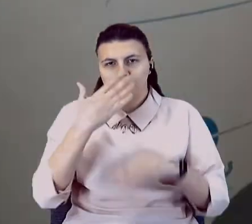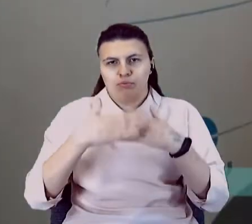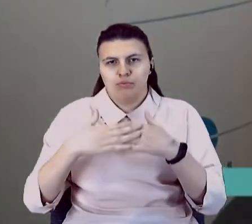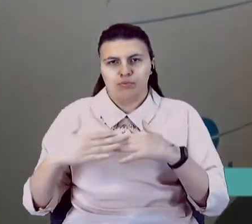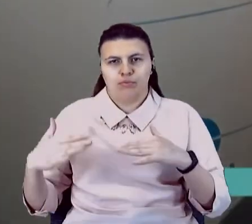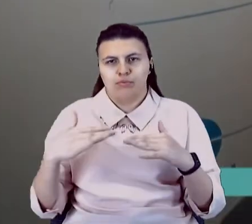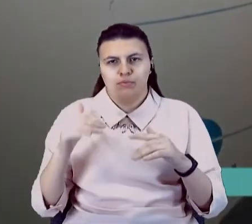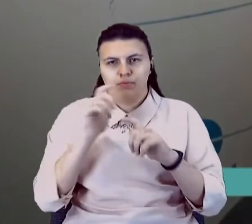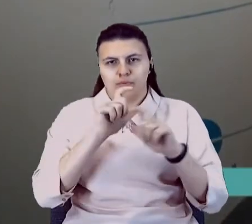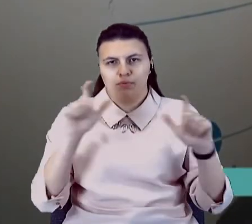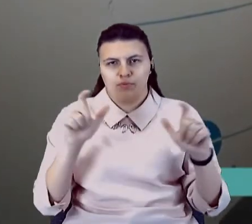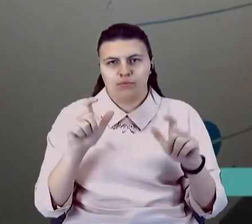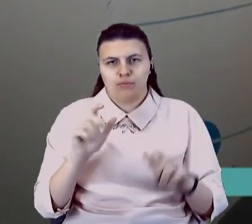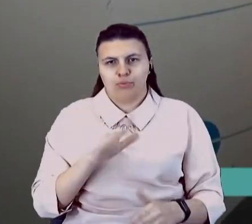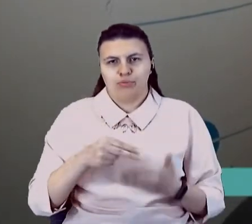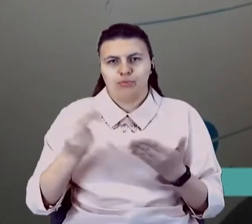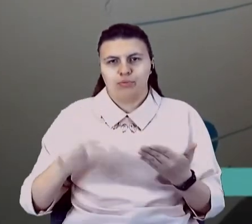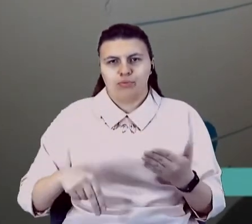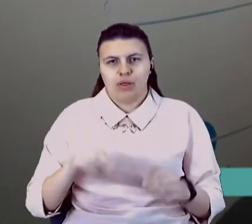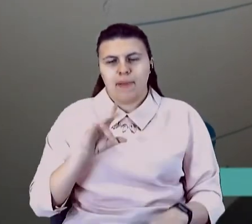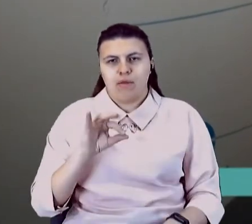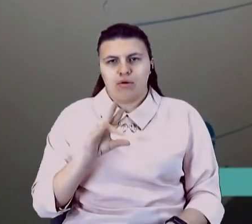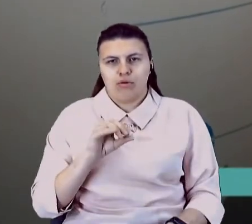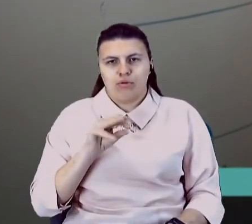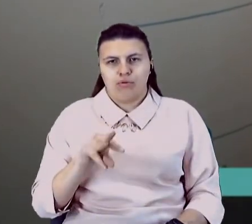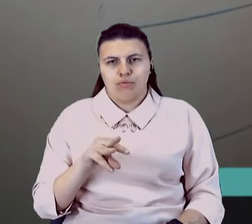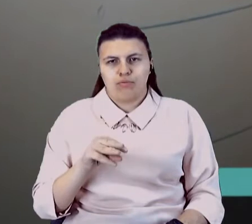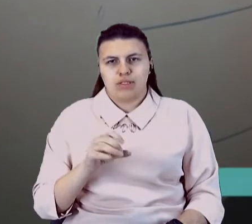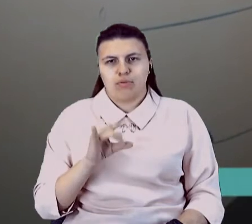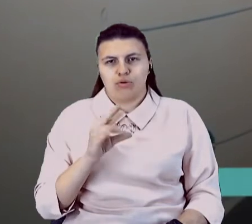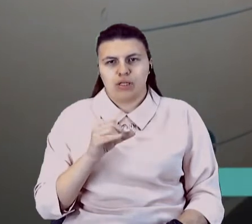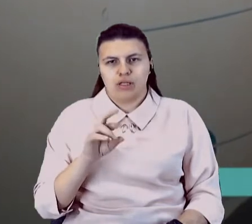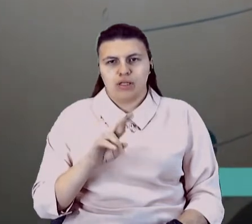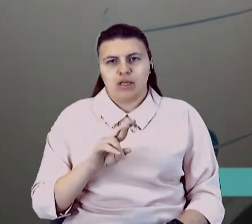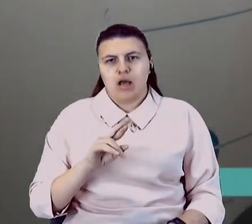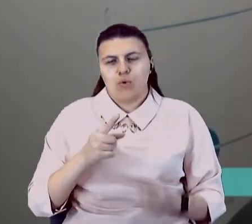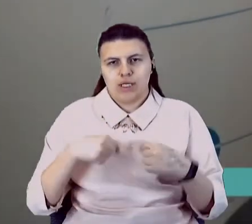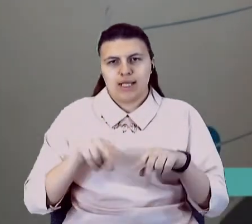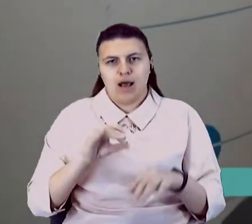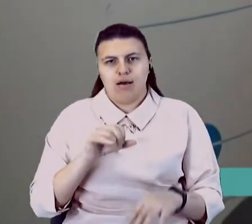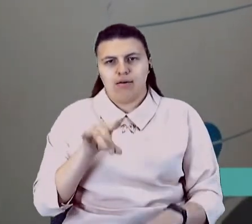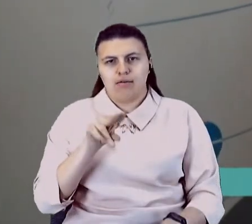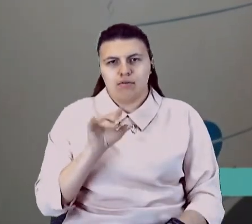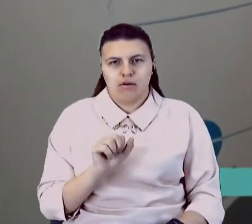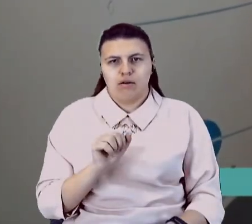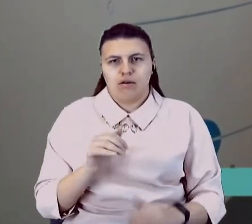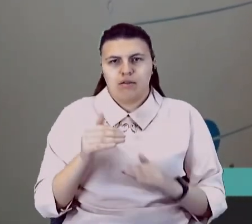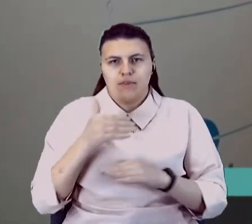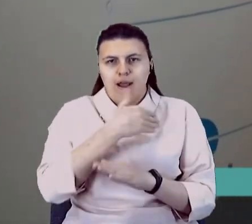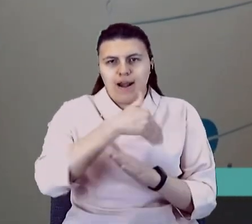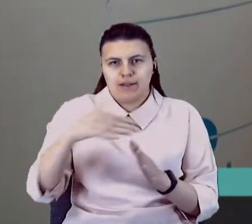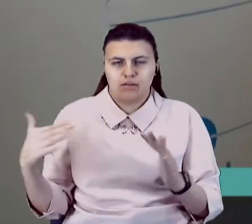Був підписаний меморандум з благодійною організацією АДРА. Школи розташовані на лінії зіткнення,